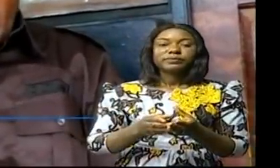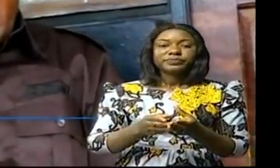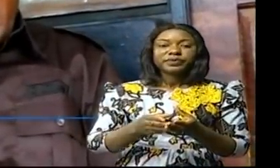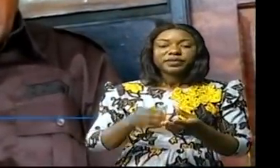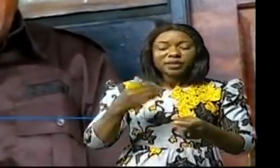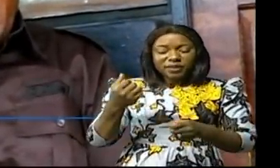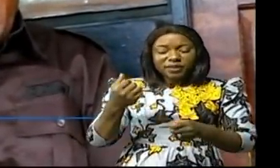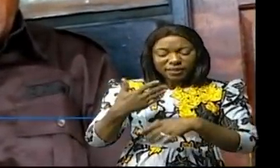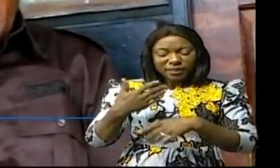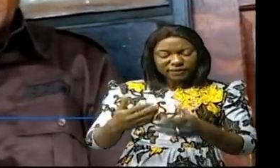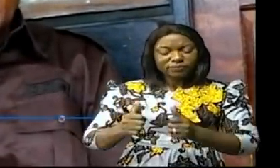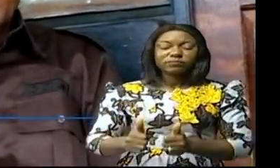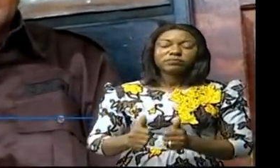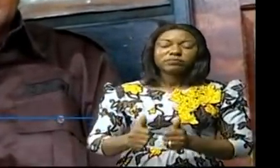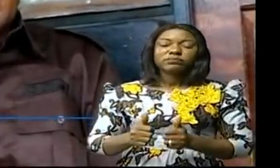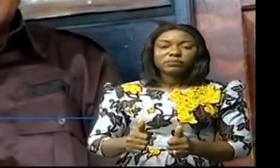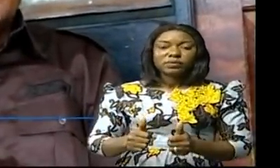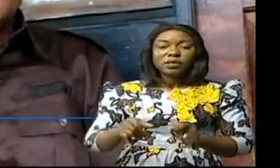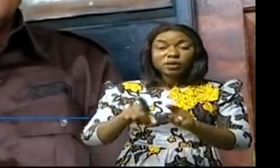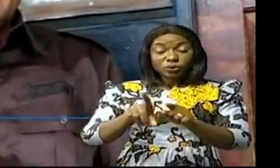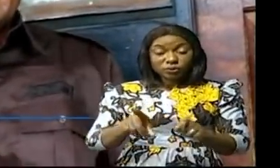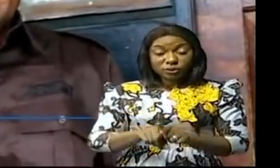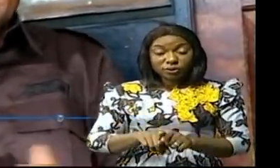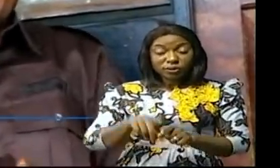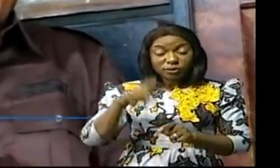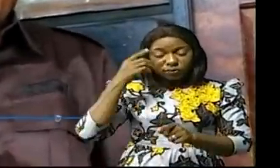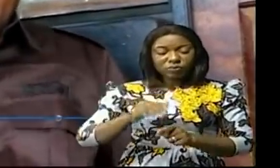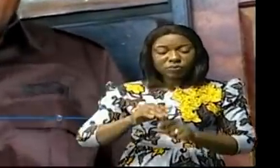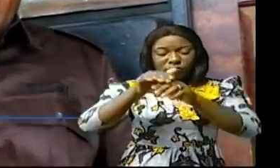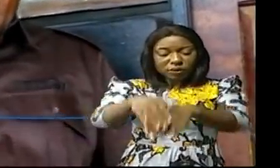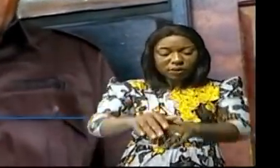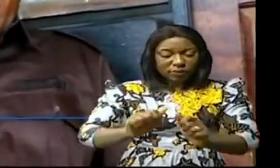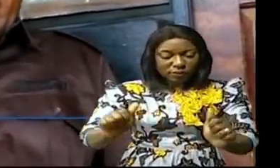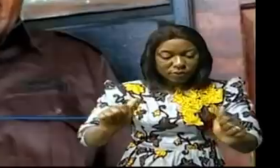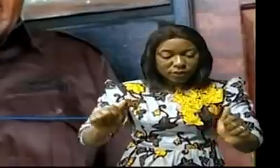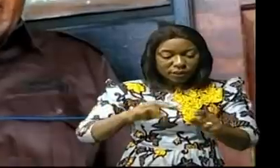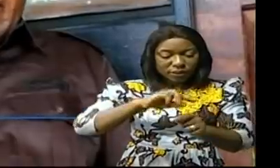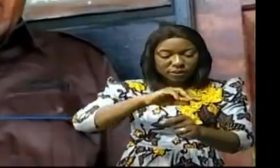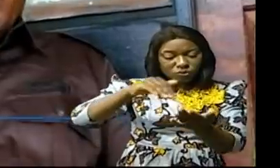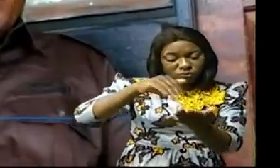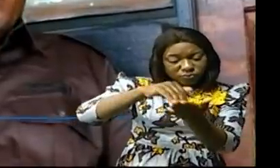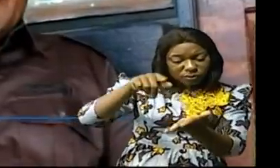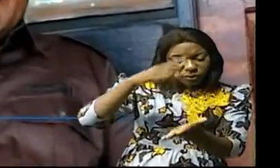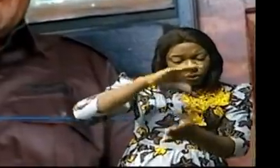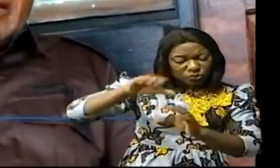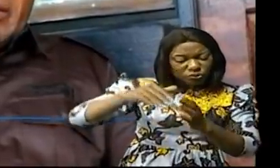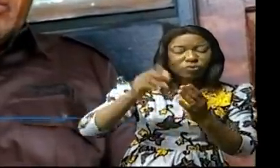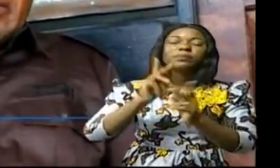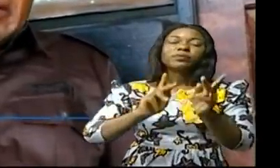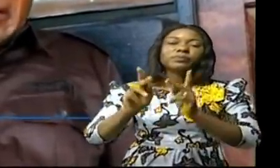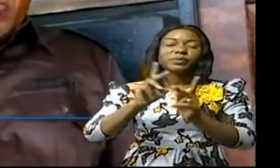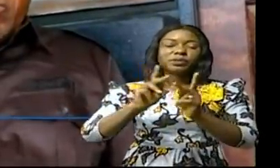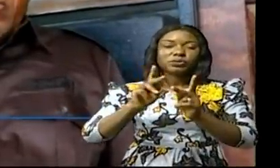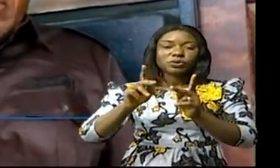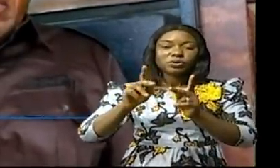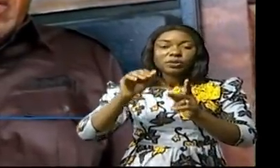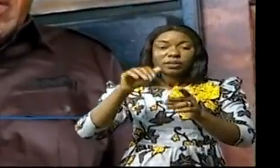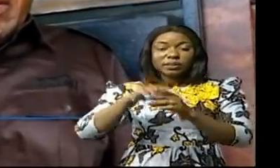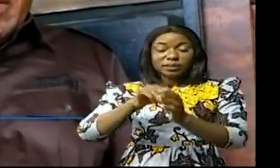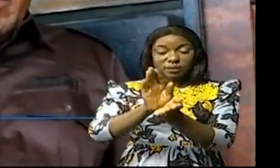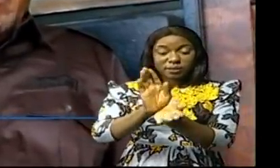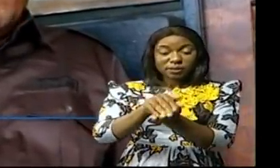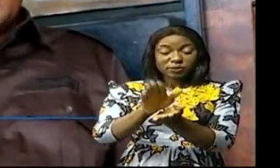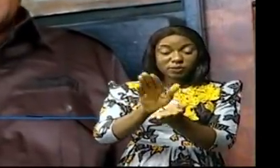Faites votre travail tout en vous mettant au milieu de toute la population du Sankourou